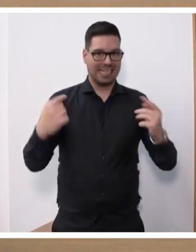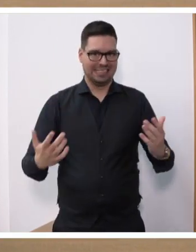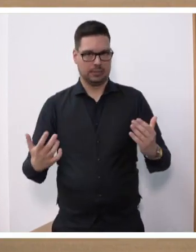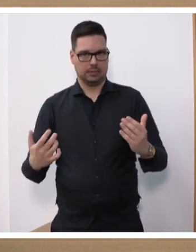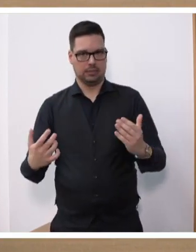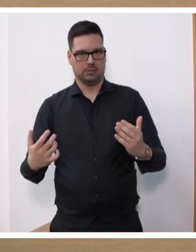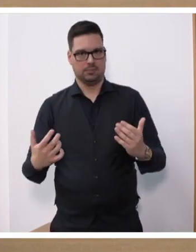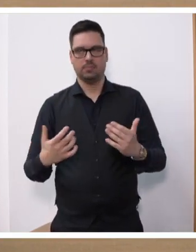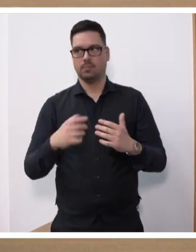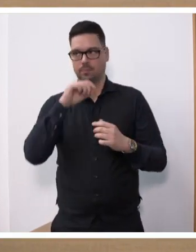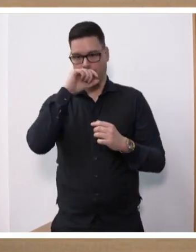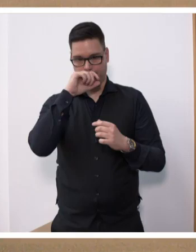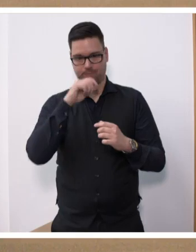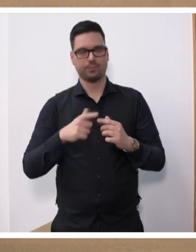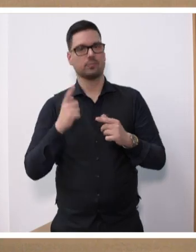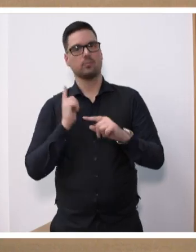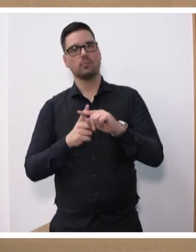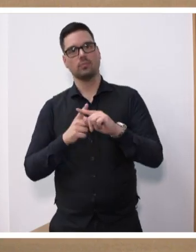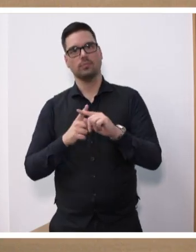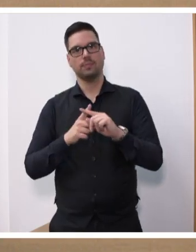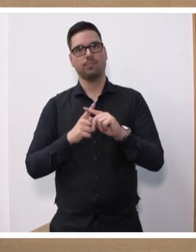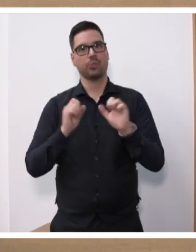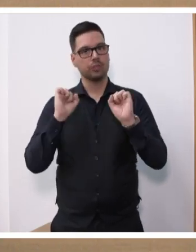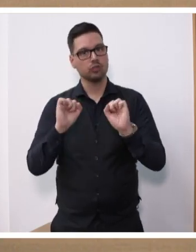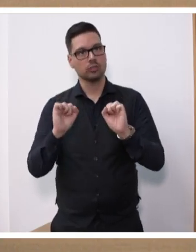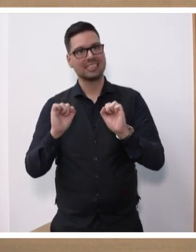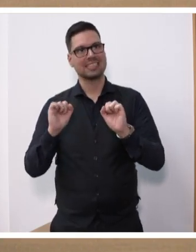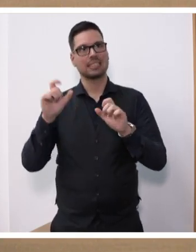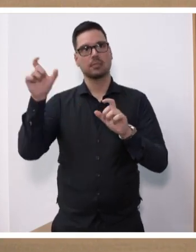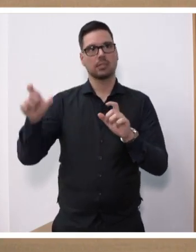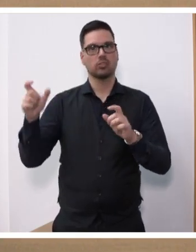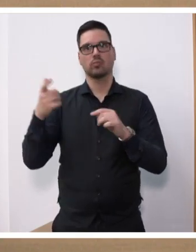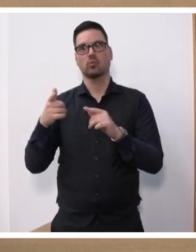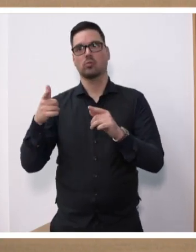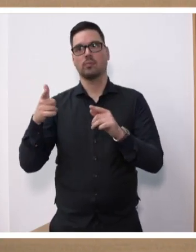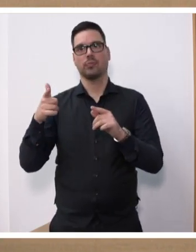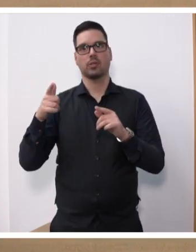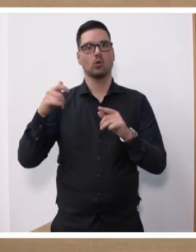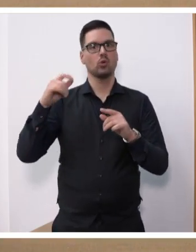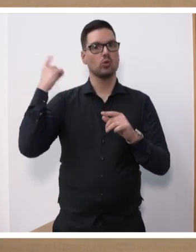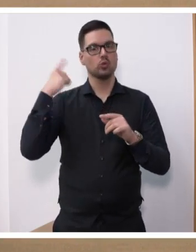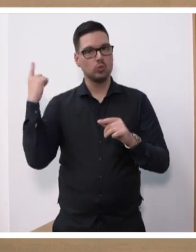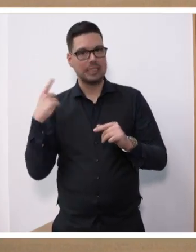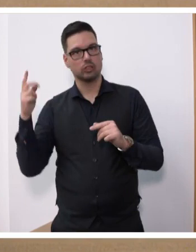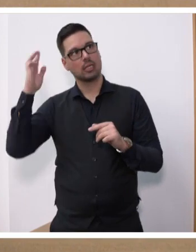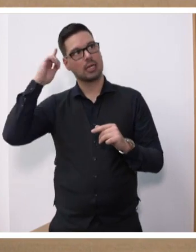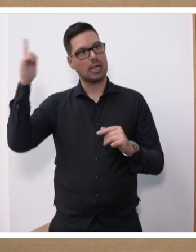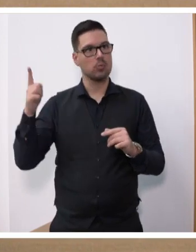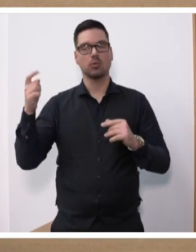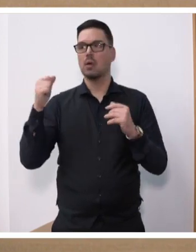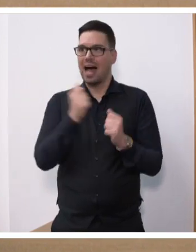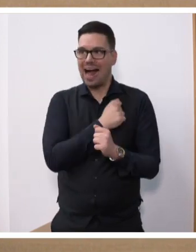machen gegen diejenigen, die dafür sorgen, dass Menschen jüdischen Glauben sich wieder die Frage stellen, ob man hier angstfrei